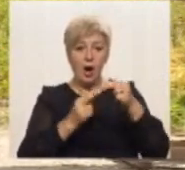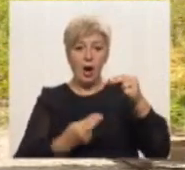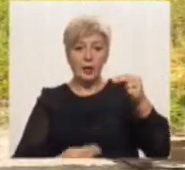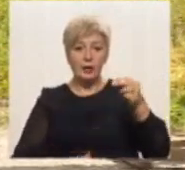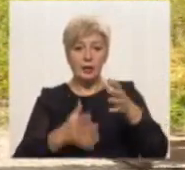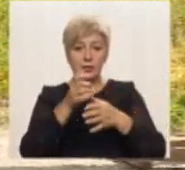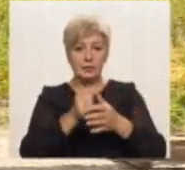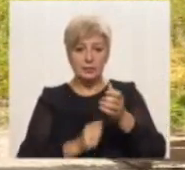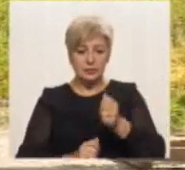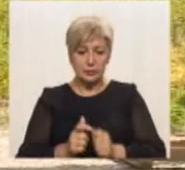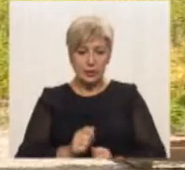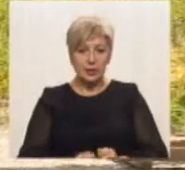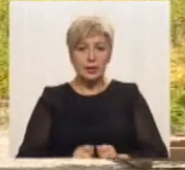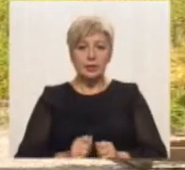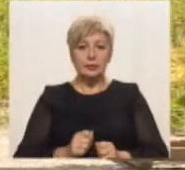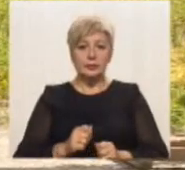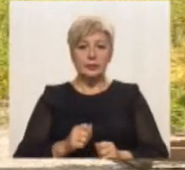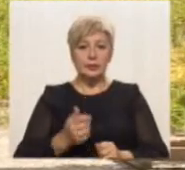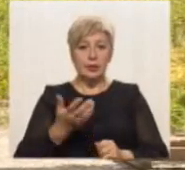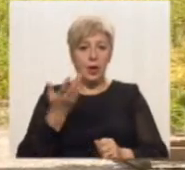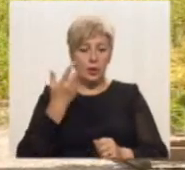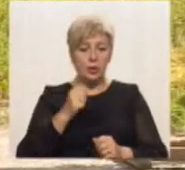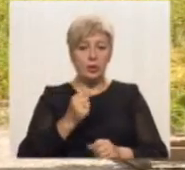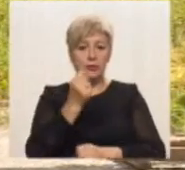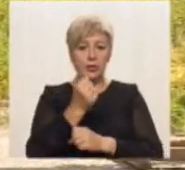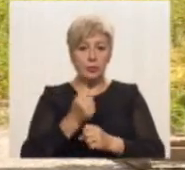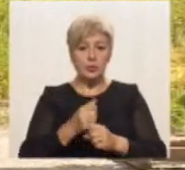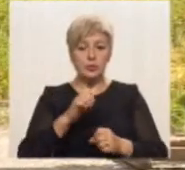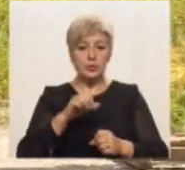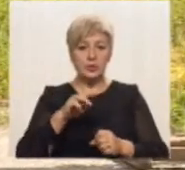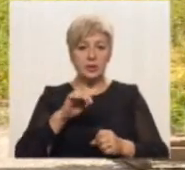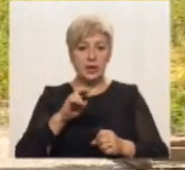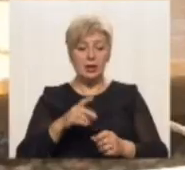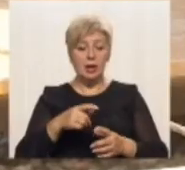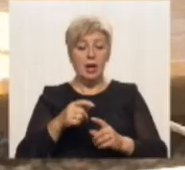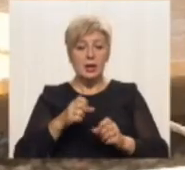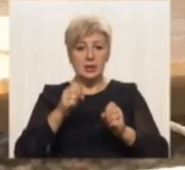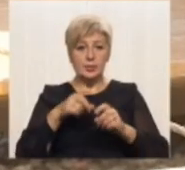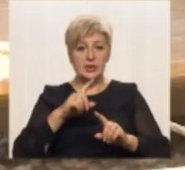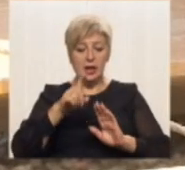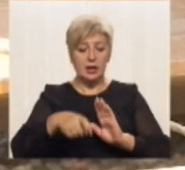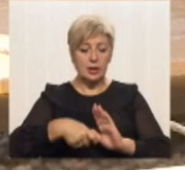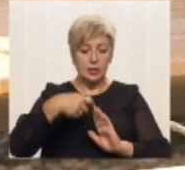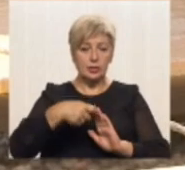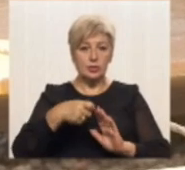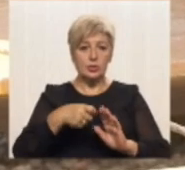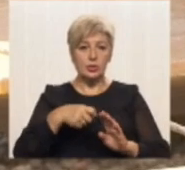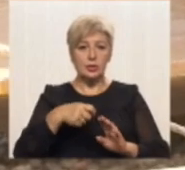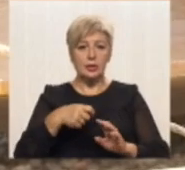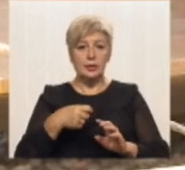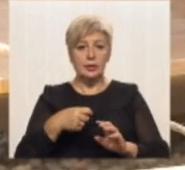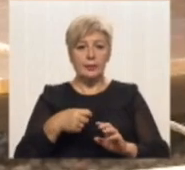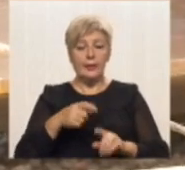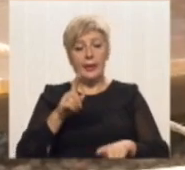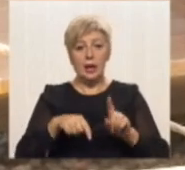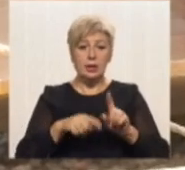опускається униз. Після того, як вона вже знаходиться у робочому стані, кріпився спеціальний гачок, який був одночасно і пусковим механізмом.